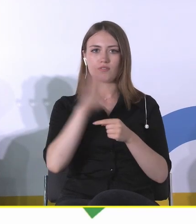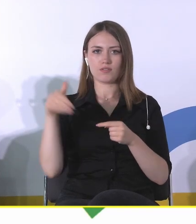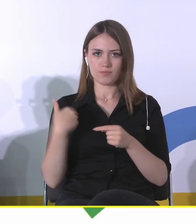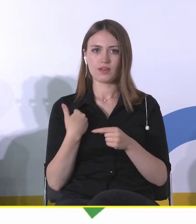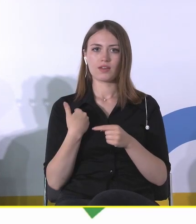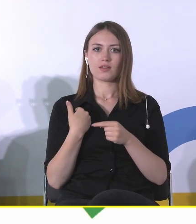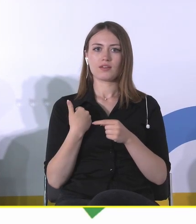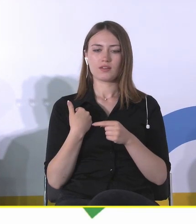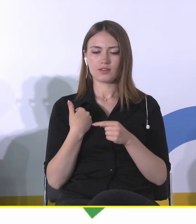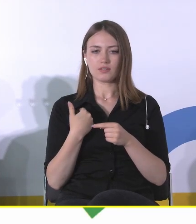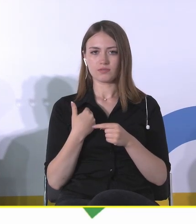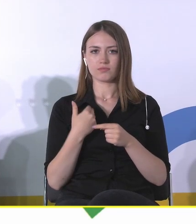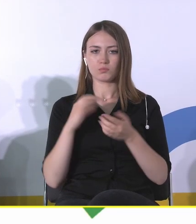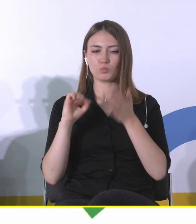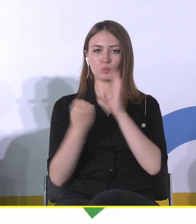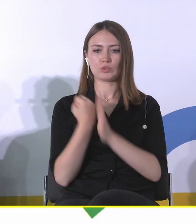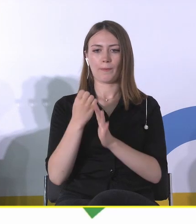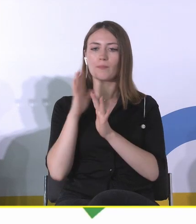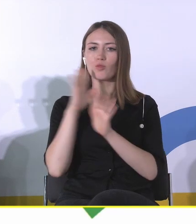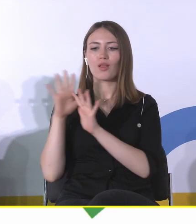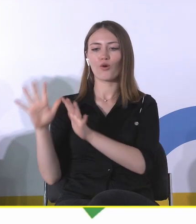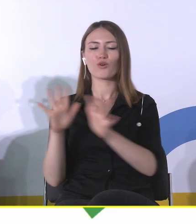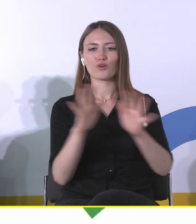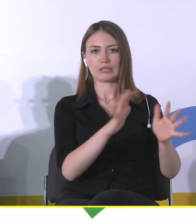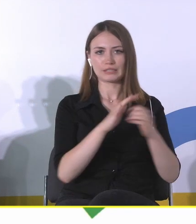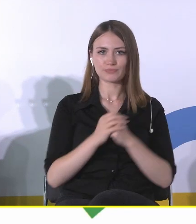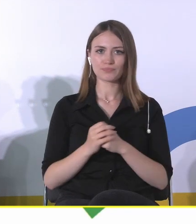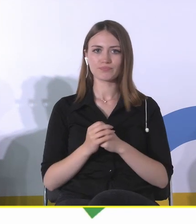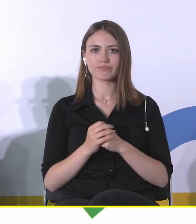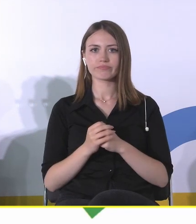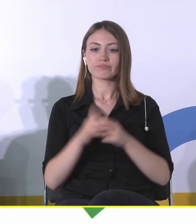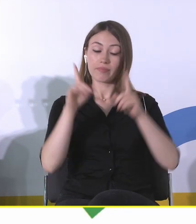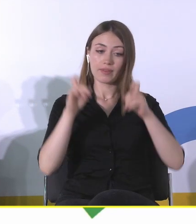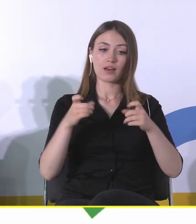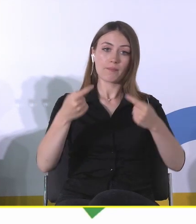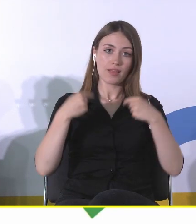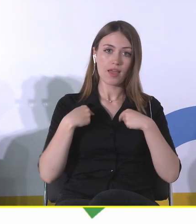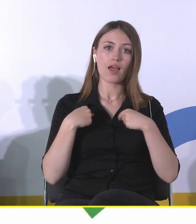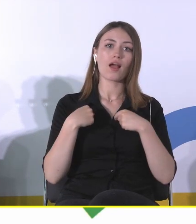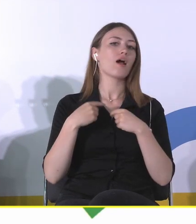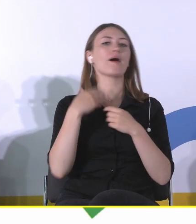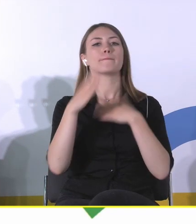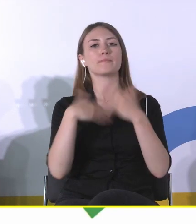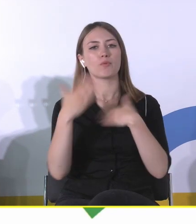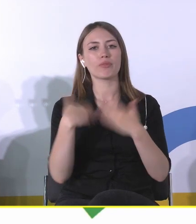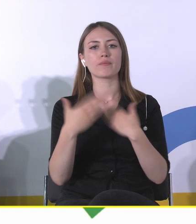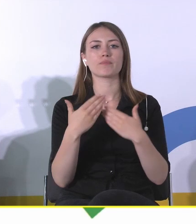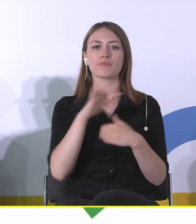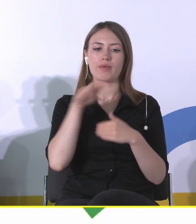należałoby chronić. Zaczynając od siebie, a potem może wychodząc, wychodząc dalej.